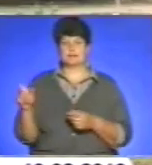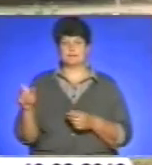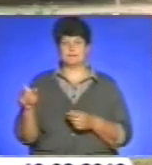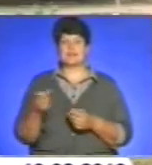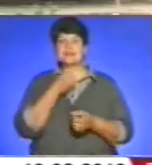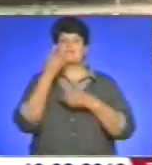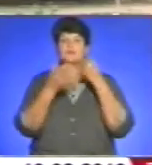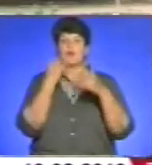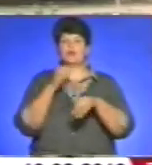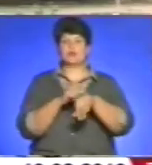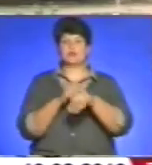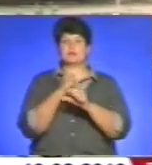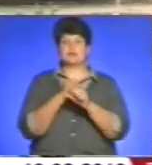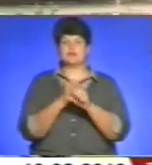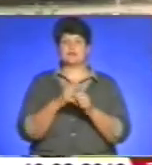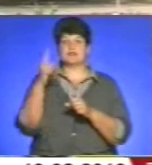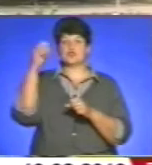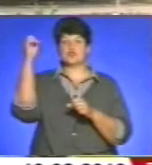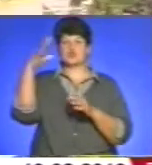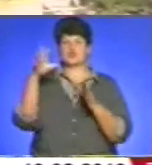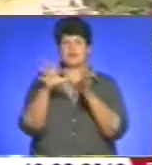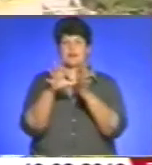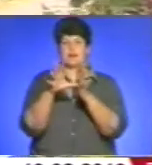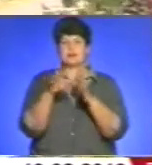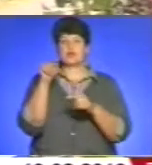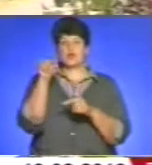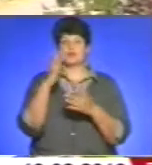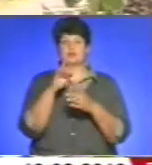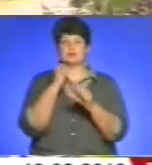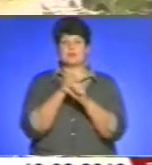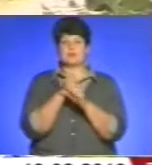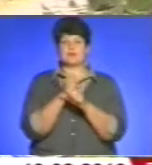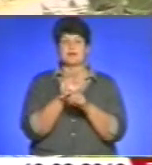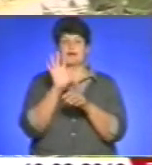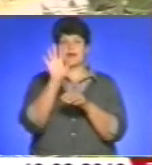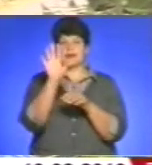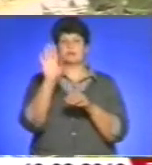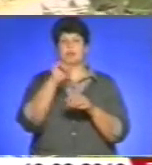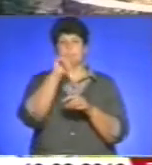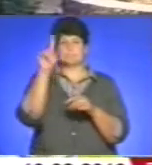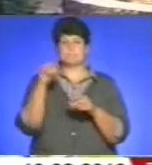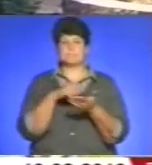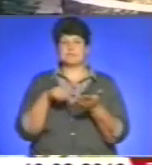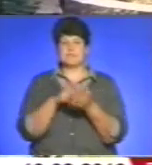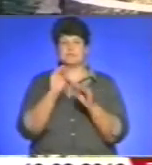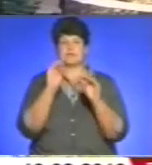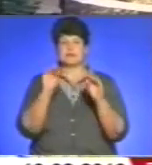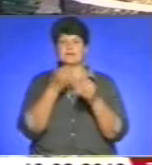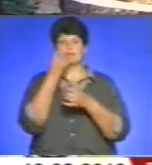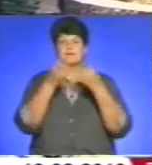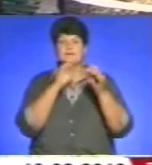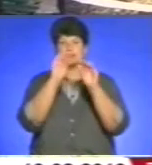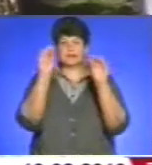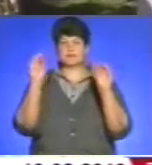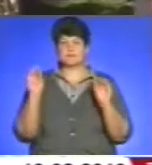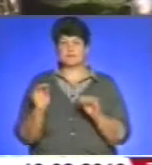Квітковий годинник працюватиме від сонячної енергії. На ньому зобразять герб міста, який обсадять квітами. Ідея належить одному